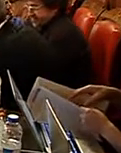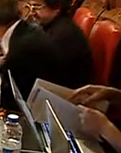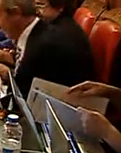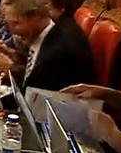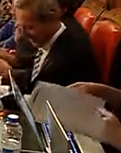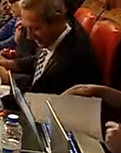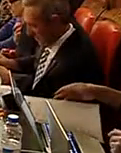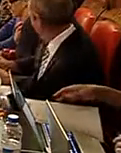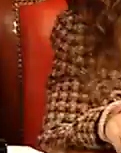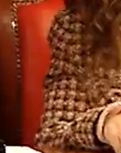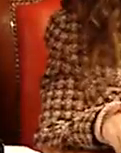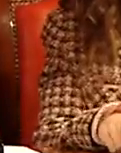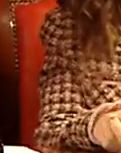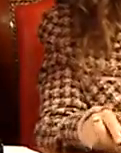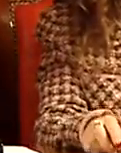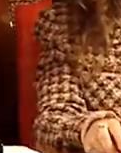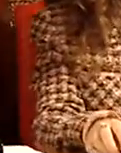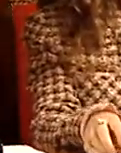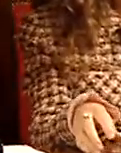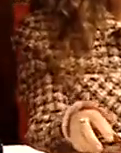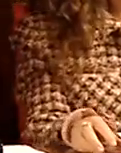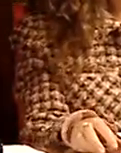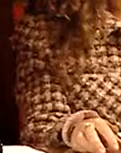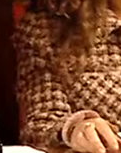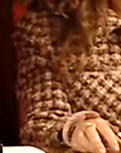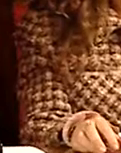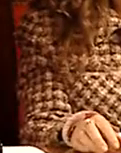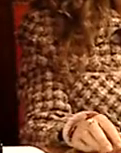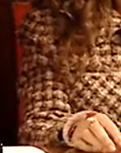Bona tarda, comencem el ple ordinari.